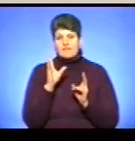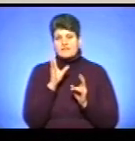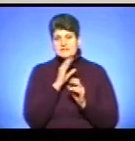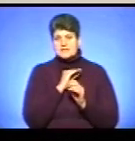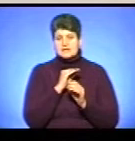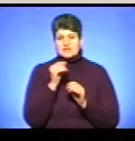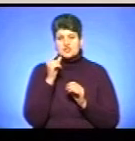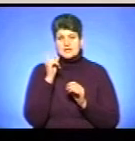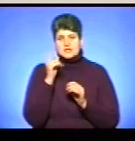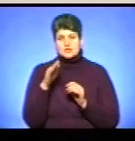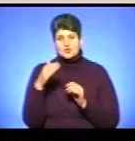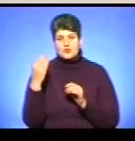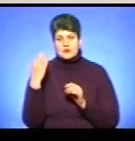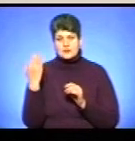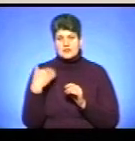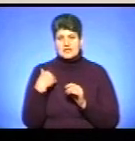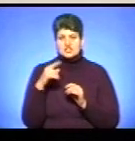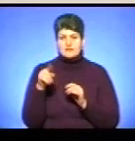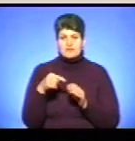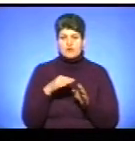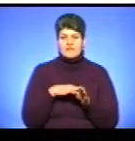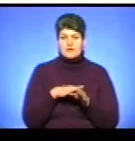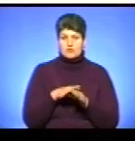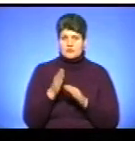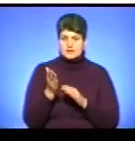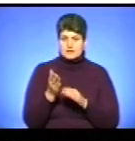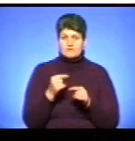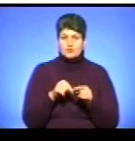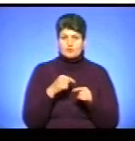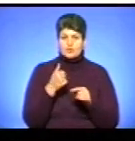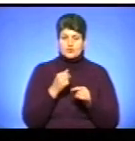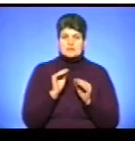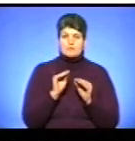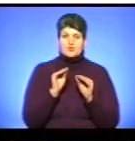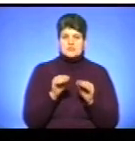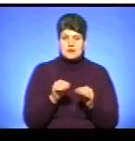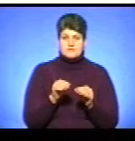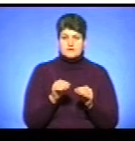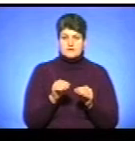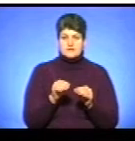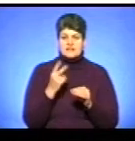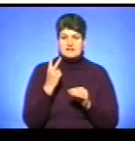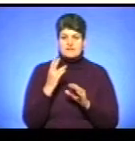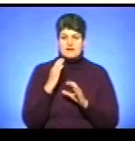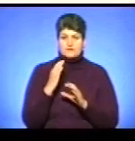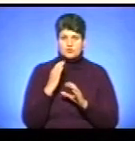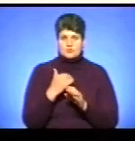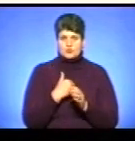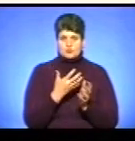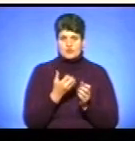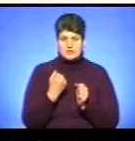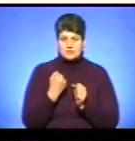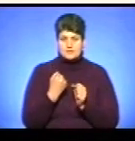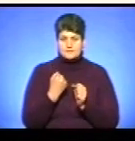чеська сторона, наші вимоги виконати і цьогоріч поставити вже два автобуси ми хочемо отримати.